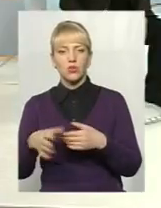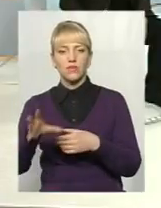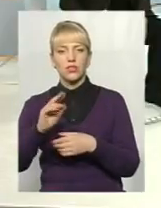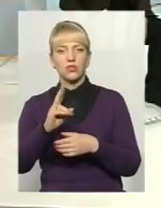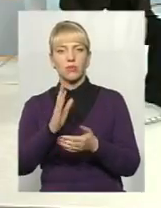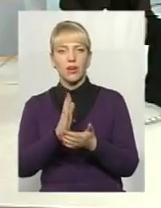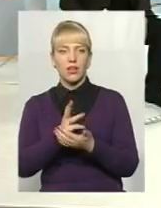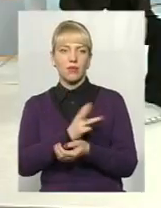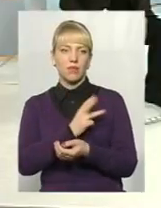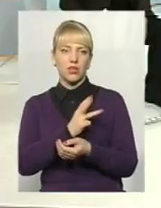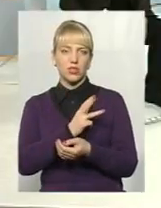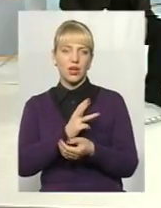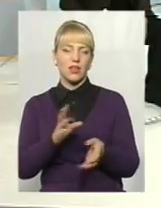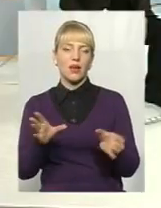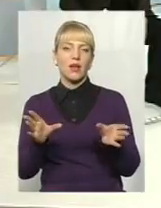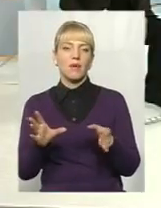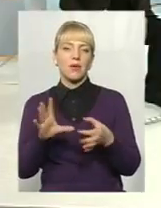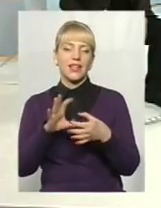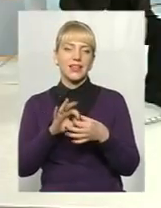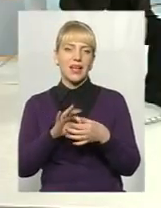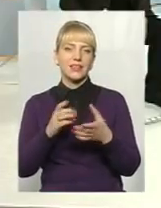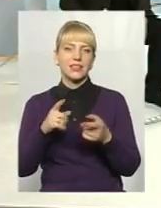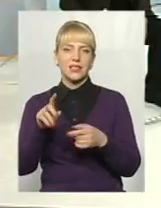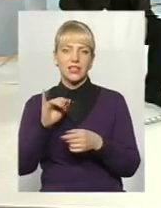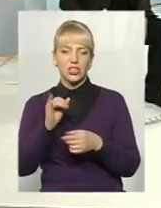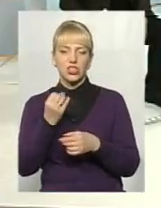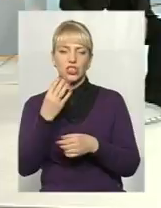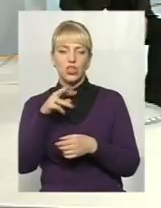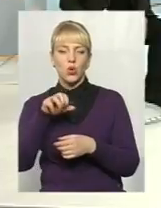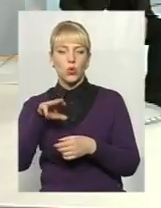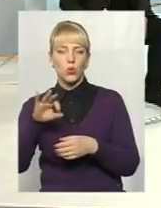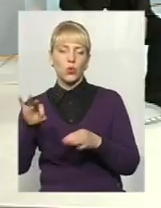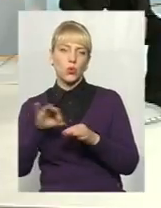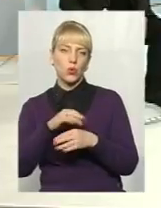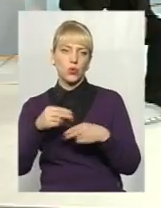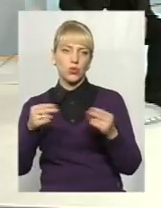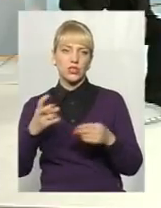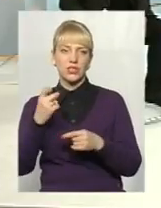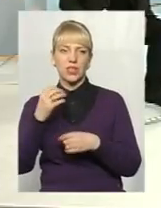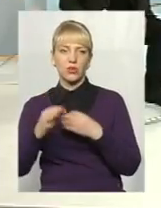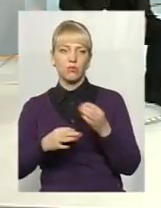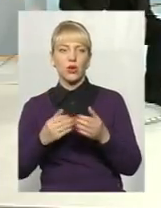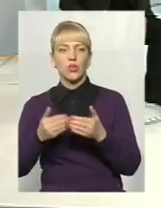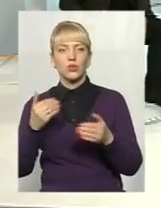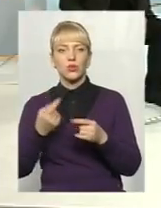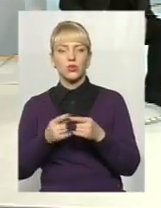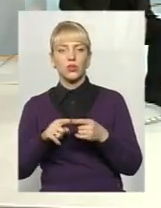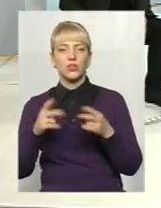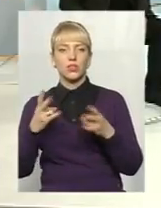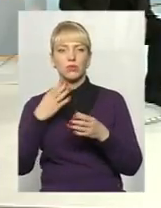бажання приєднатися 14 лютого і одружитися за добу. Але до цього треба свою